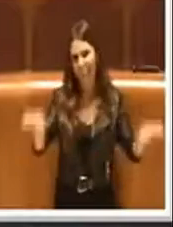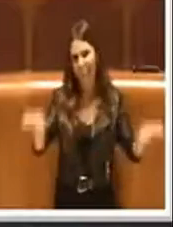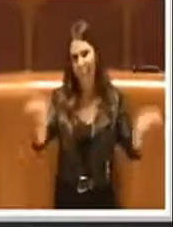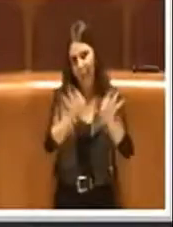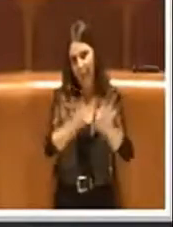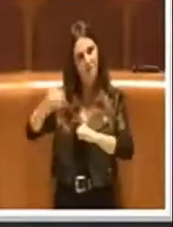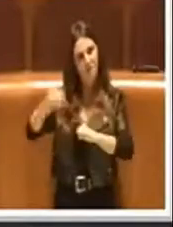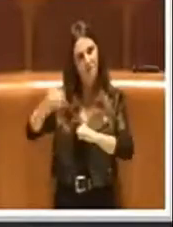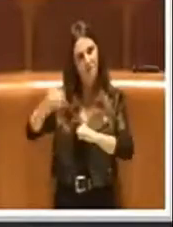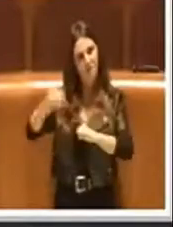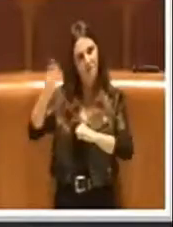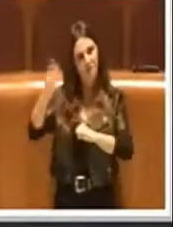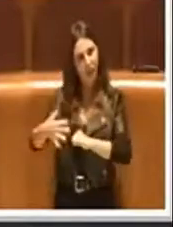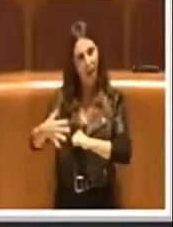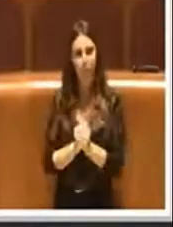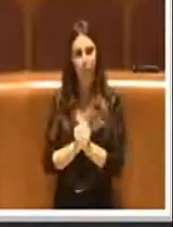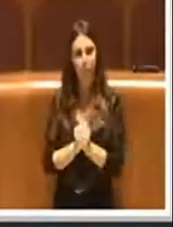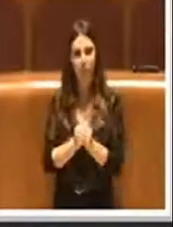amministrazione. Grazie.